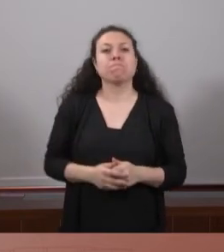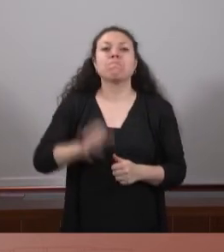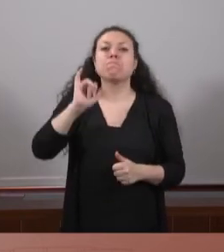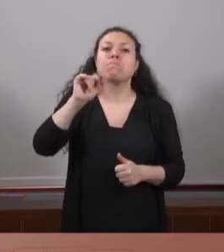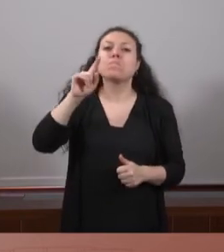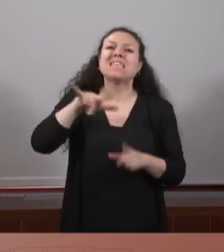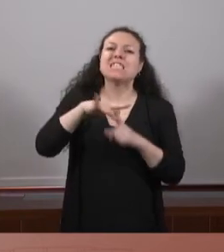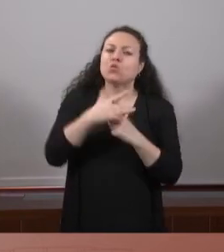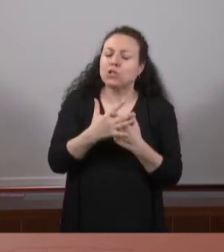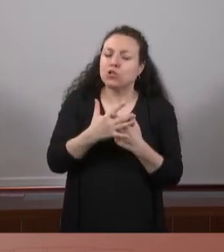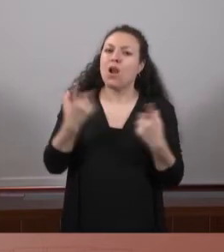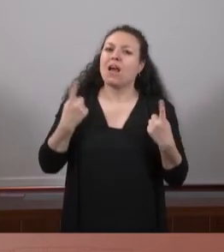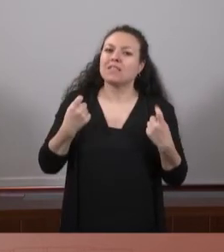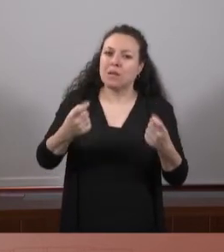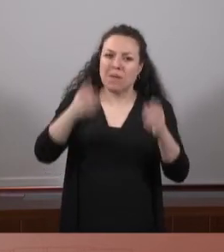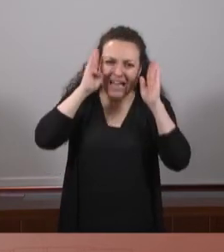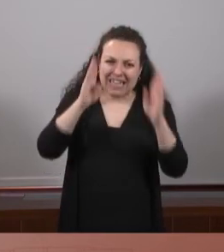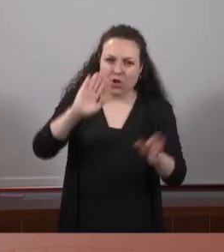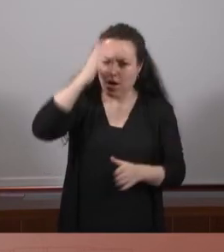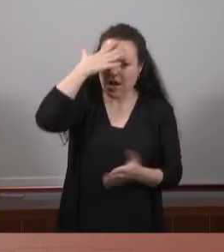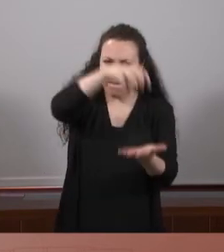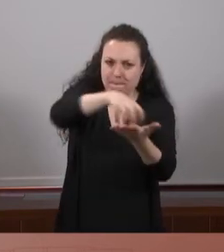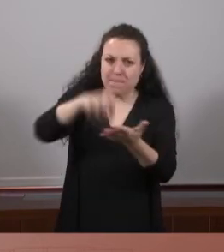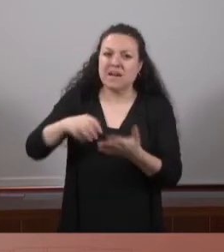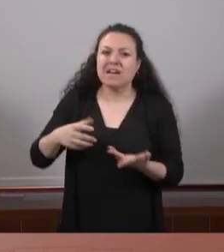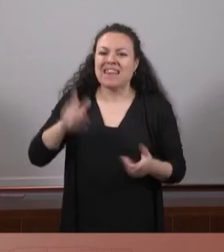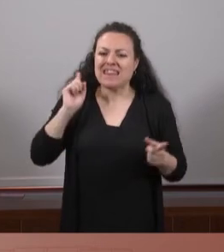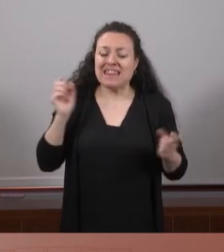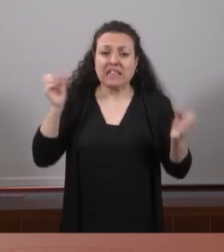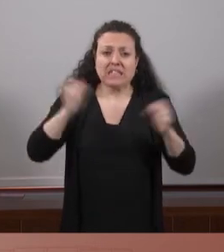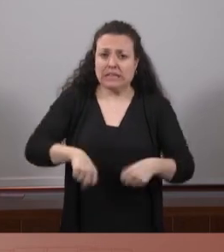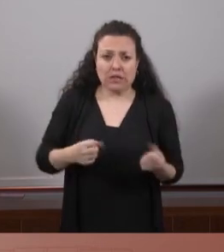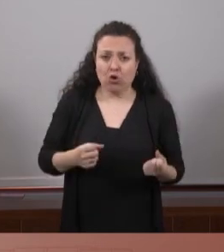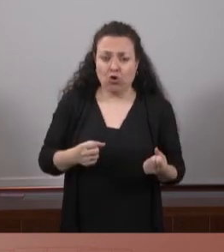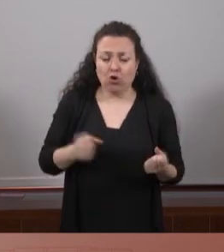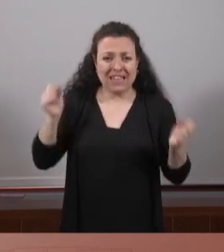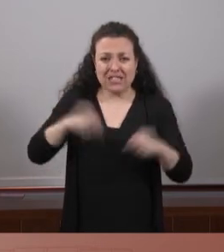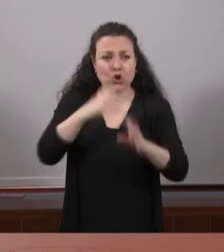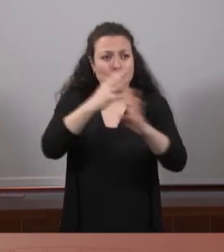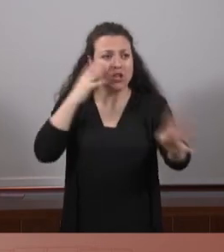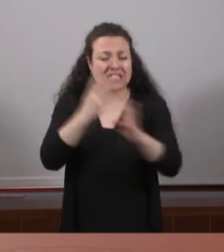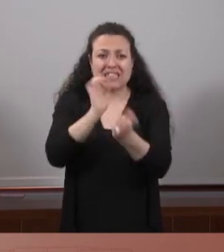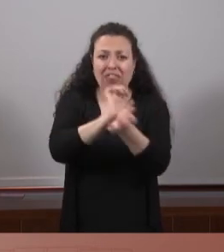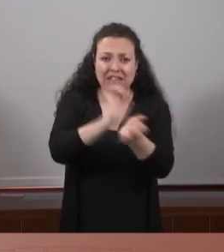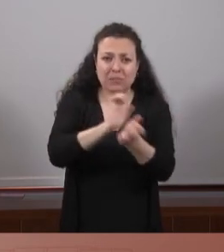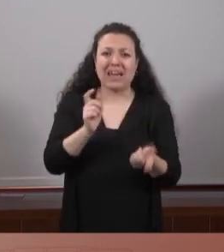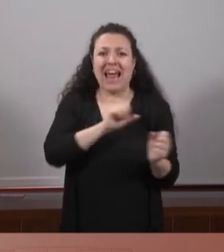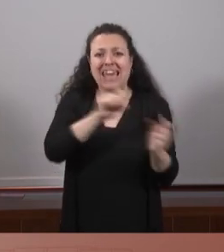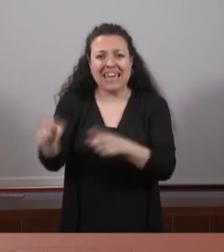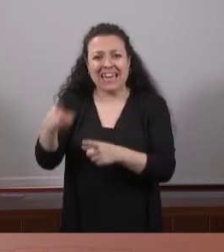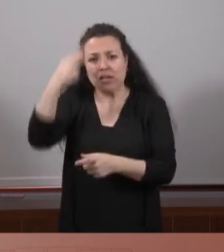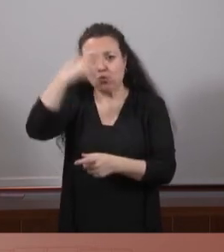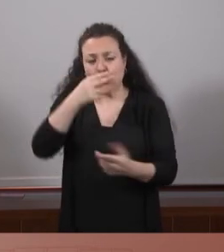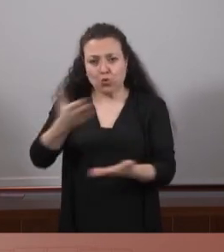una situació en què necessitem que l'atenció primària tingui capacitat de decisió d'incidència en les llistes d'espera, en els ingressos hospitalaris, etcètera.